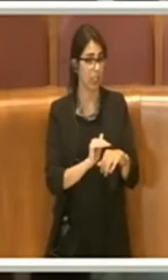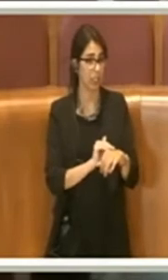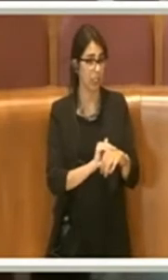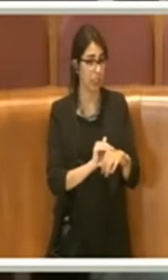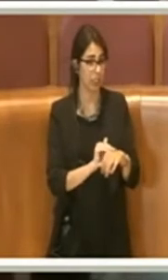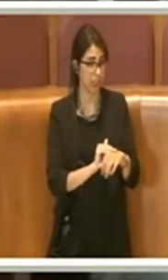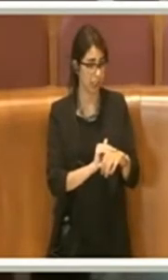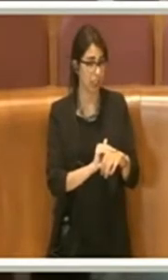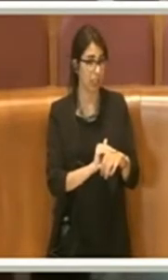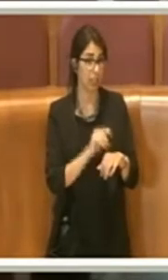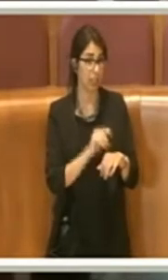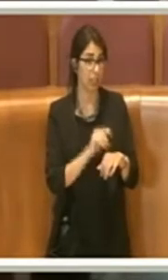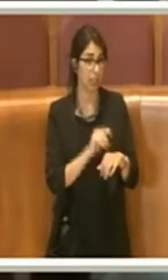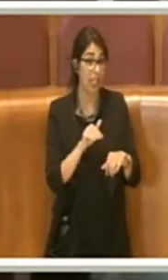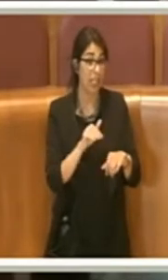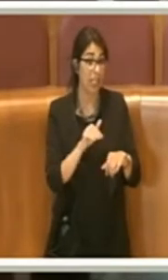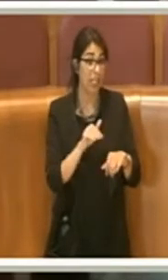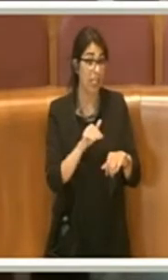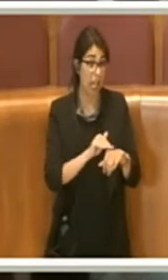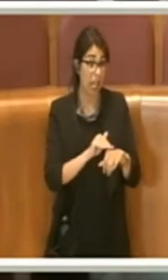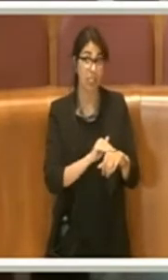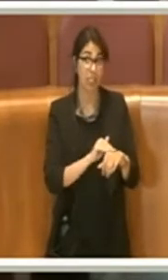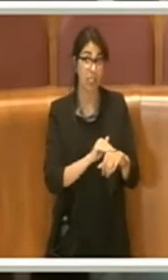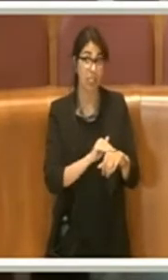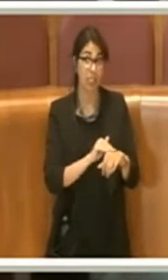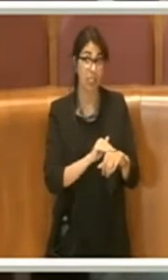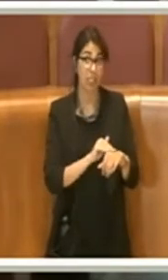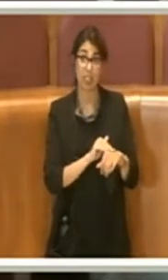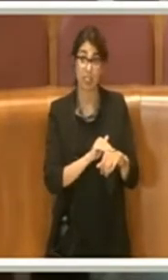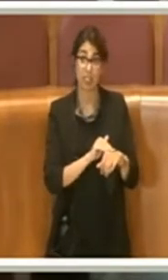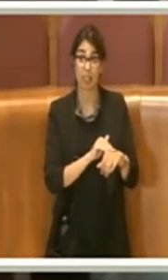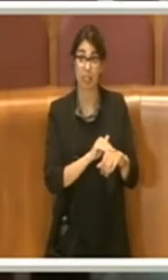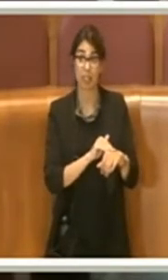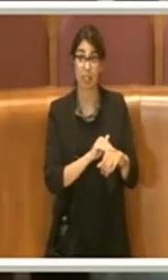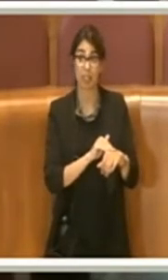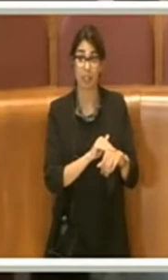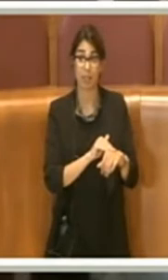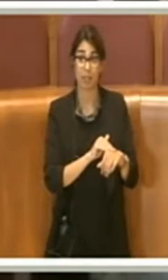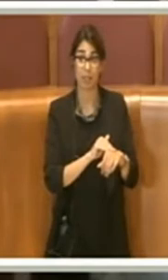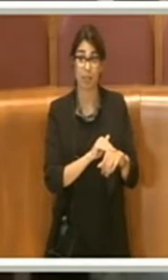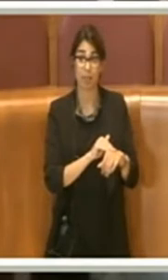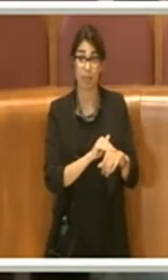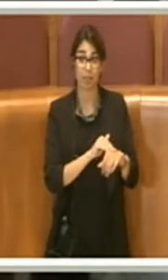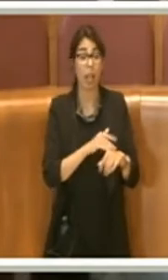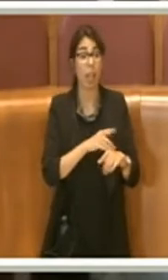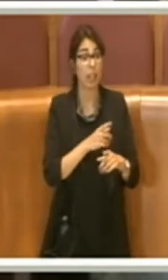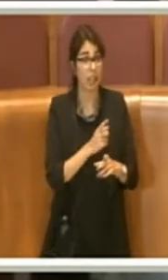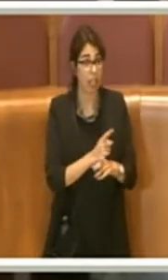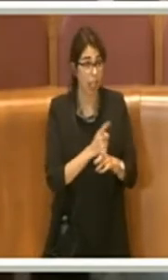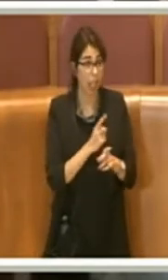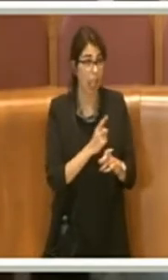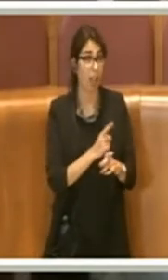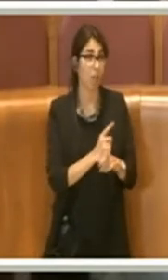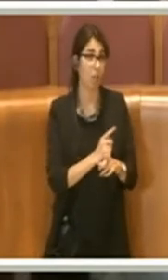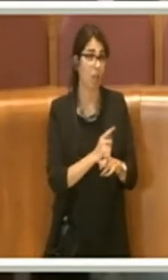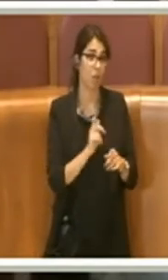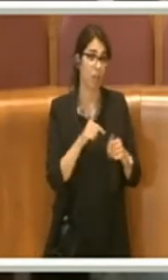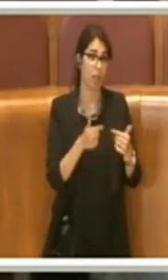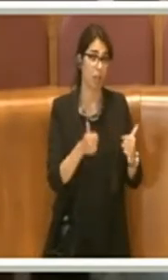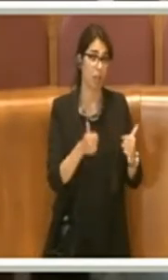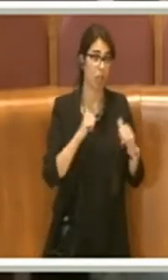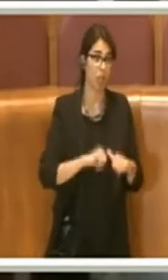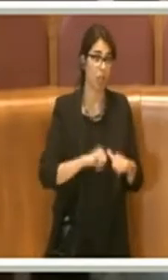di cui usufruiscono e che devono essere utilizzati dai cittadini per poter